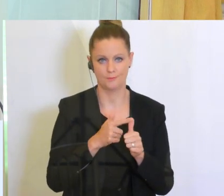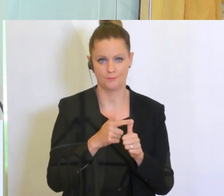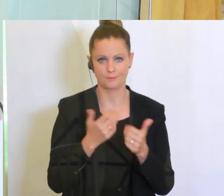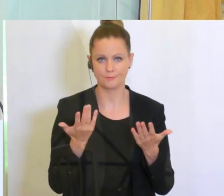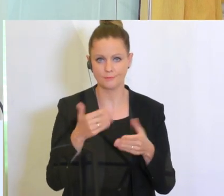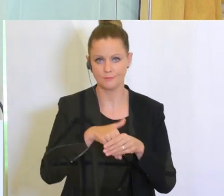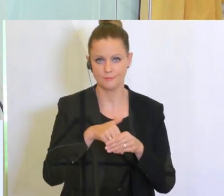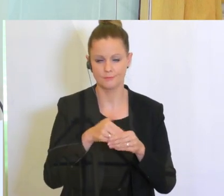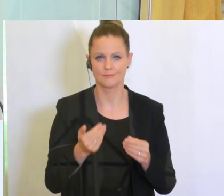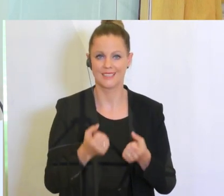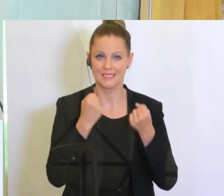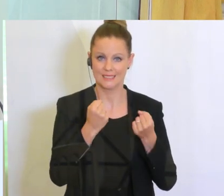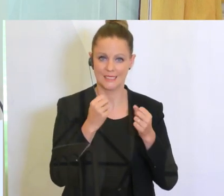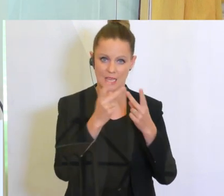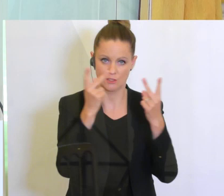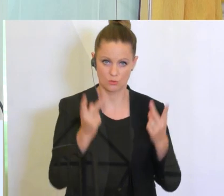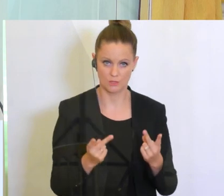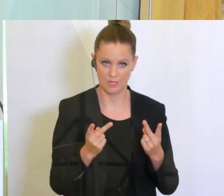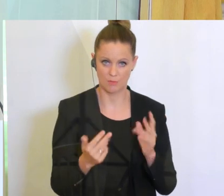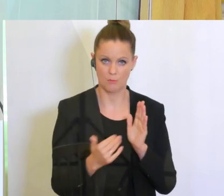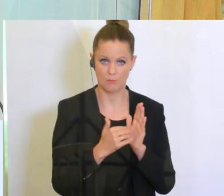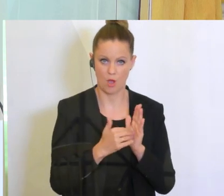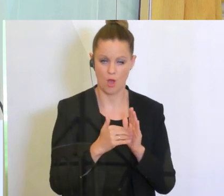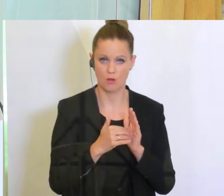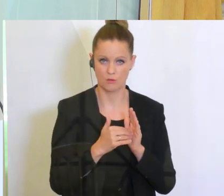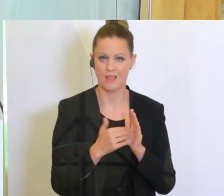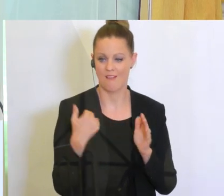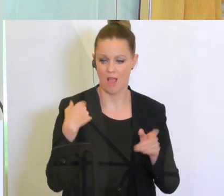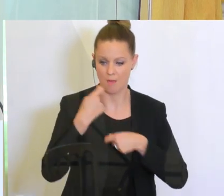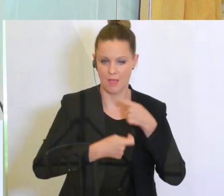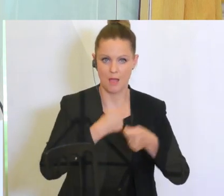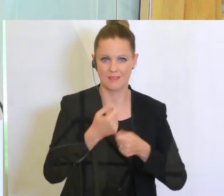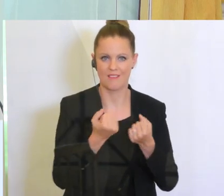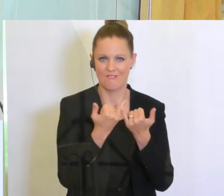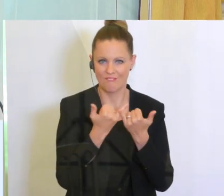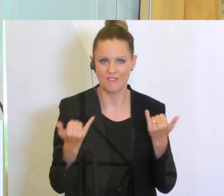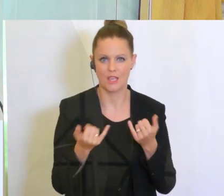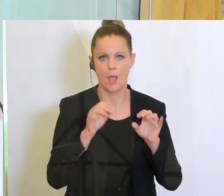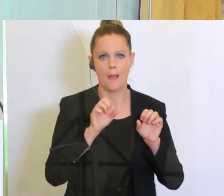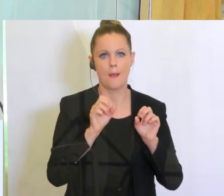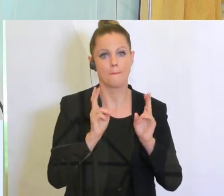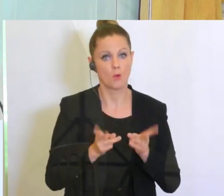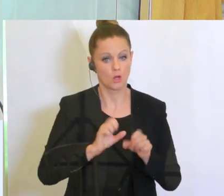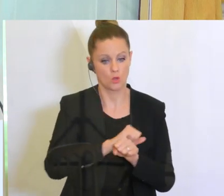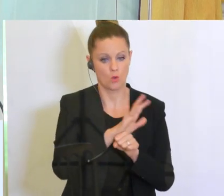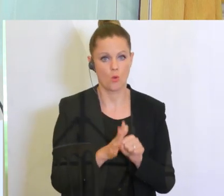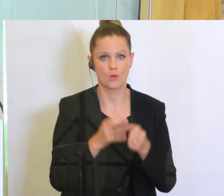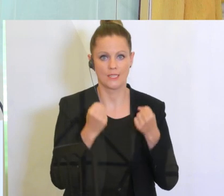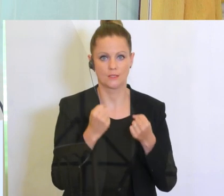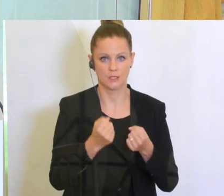ist ein Sicherheitskonzept, das ausgearbeitet wurde, wie kann man Corona sicher produzieren.